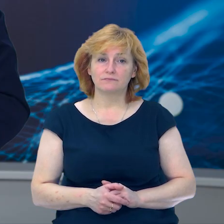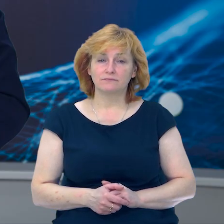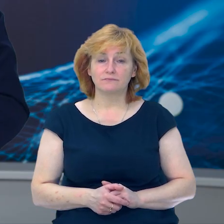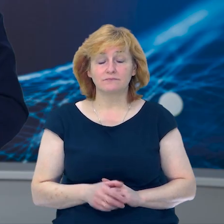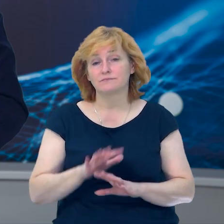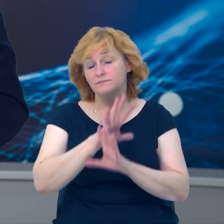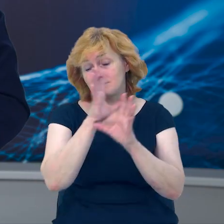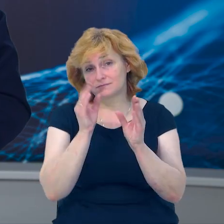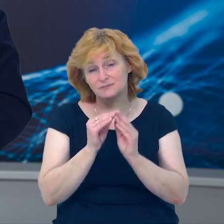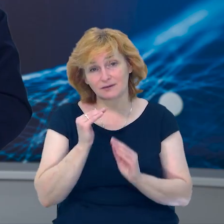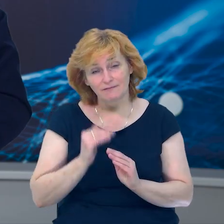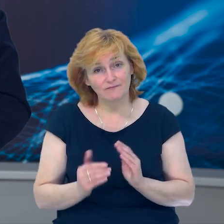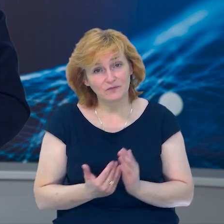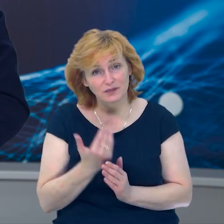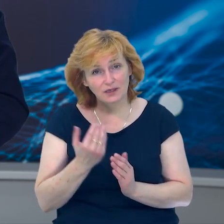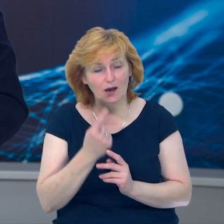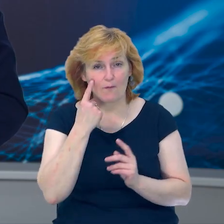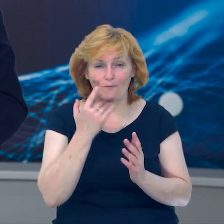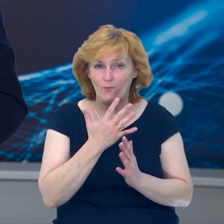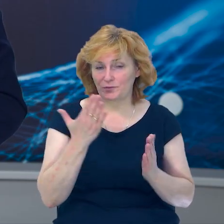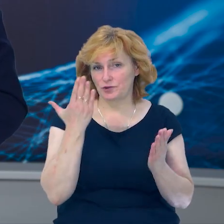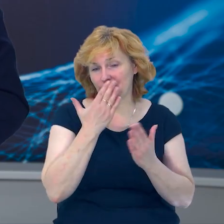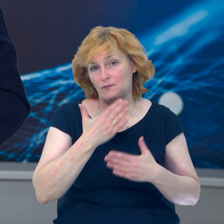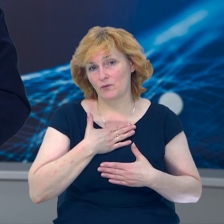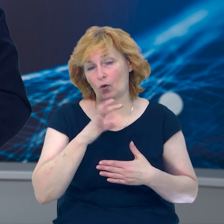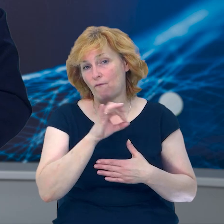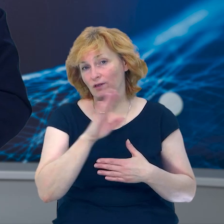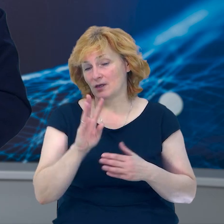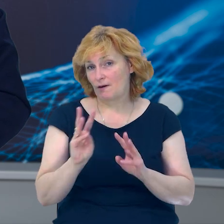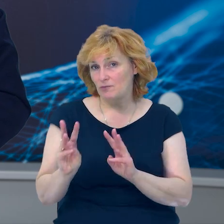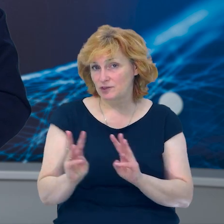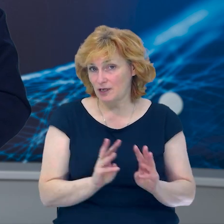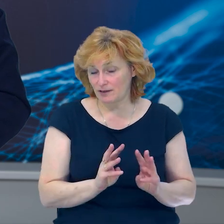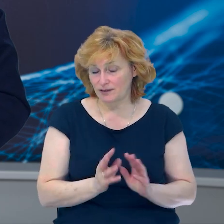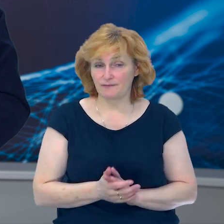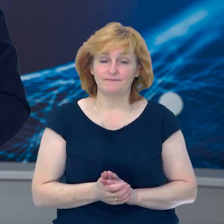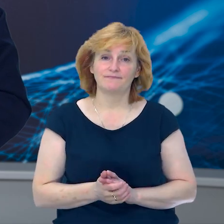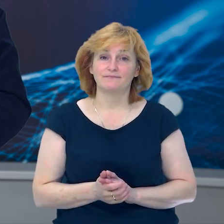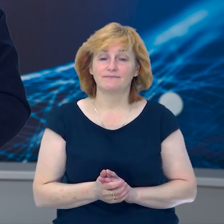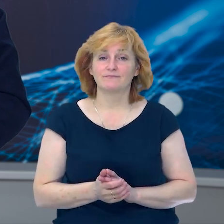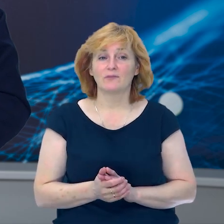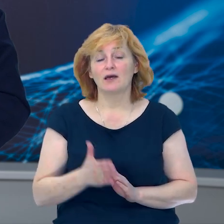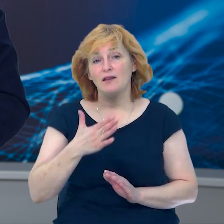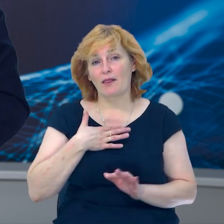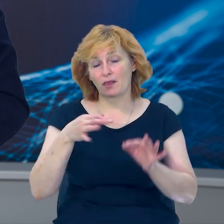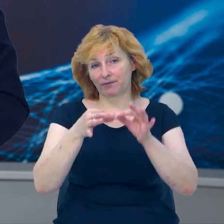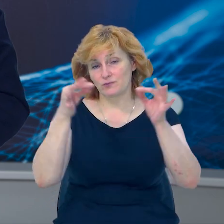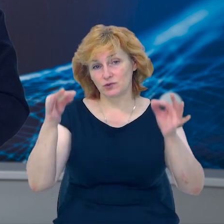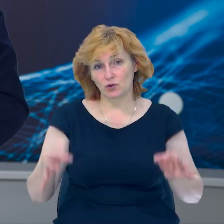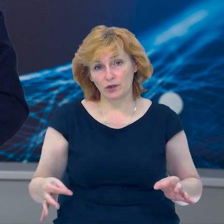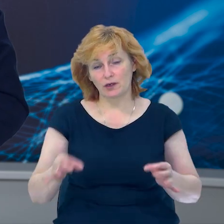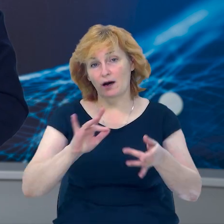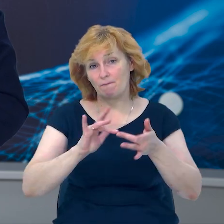Це все, що встигаємо розповісти. Більше новин читайте на нашому офіційному сайті та на наших сторінках у